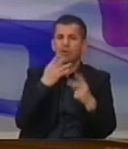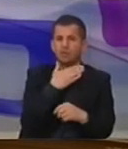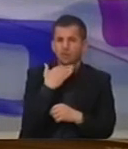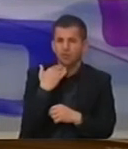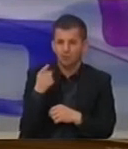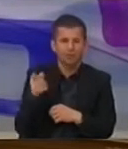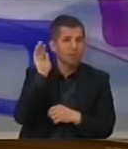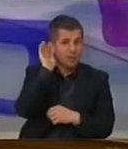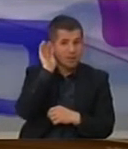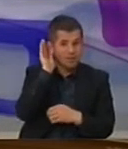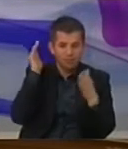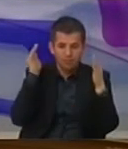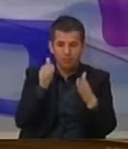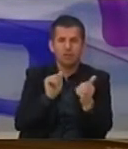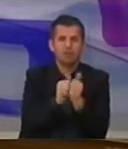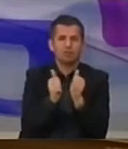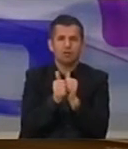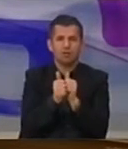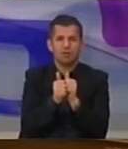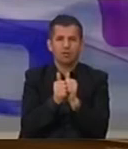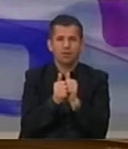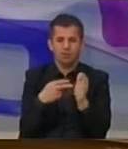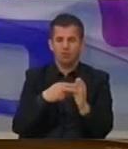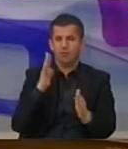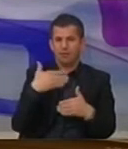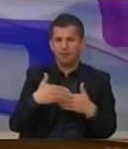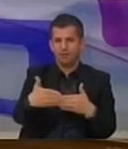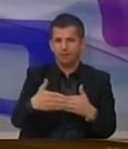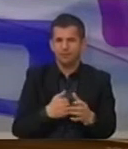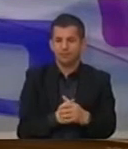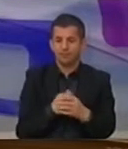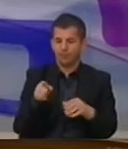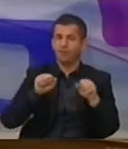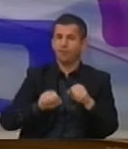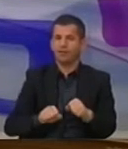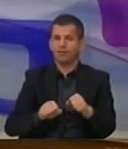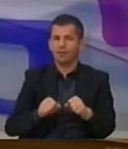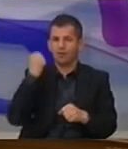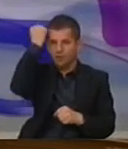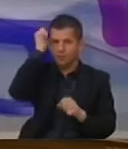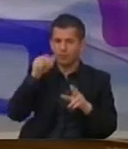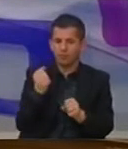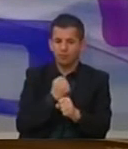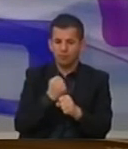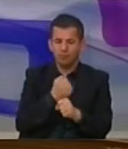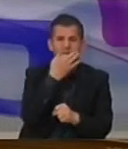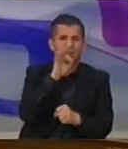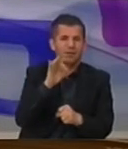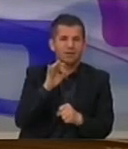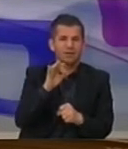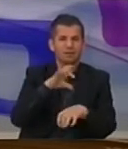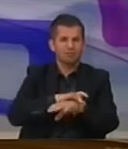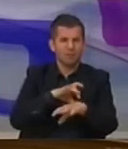ministris në sektorin e sportit për këtë vit. Po ashtu, qeveria Kosovës do të punoj që të funksionalizohet mjekësia